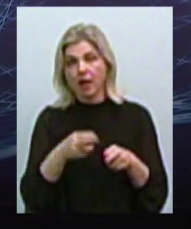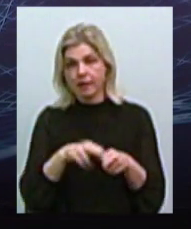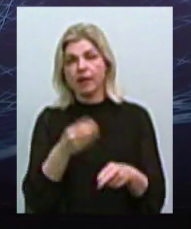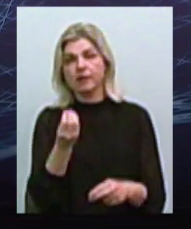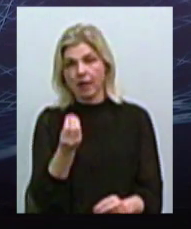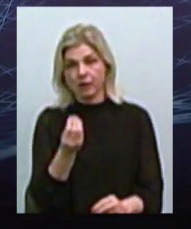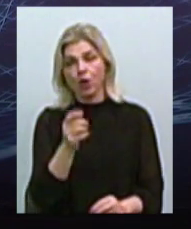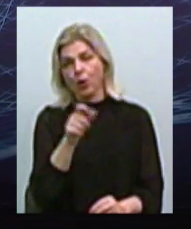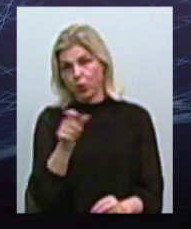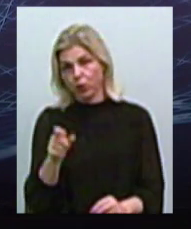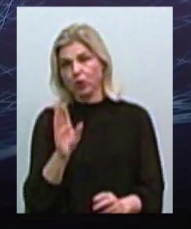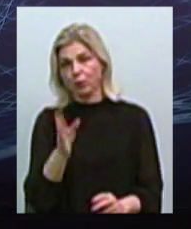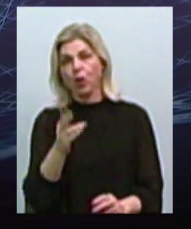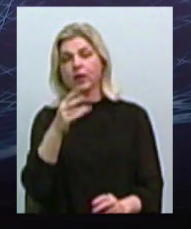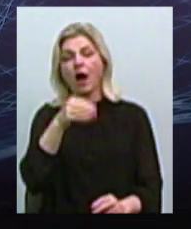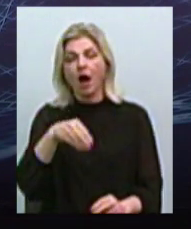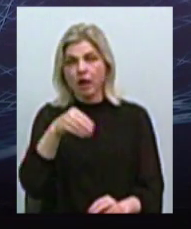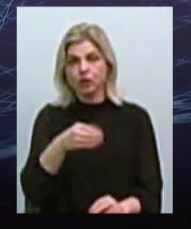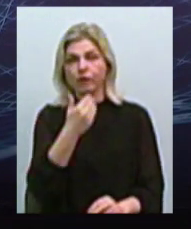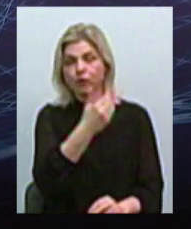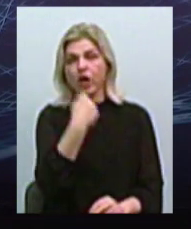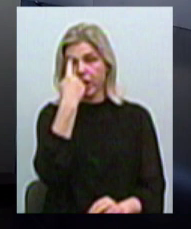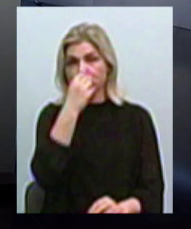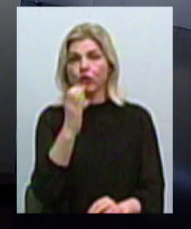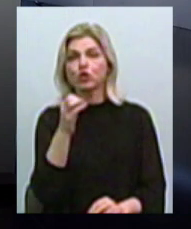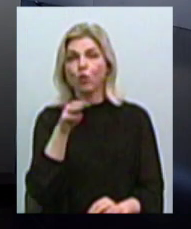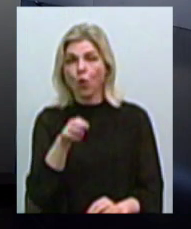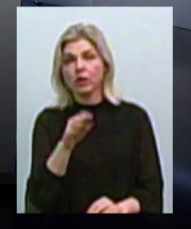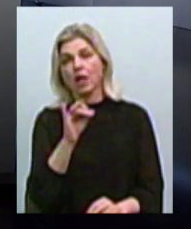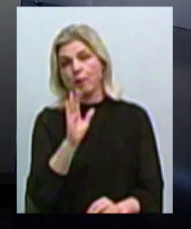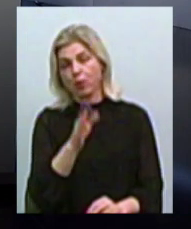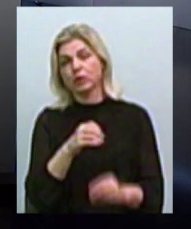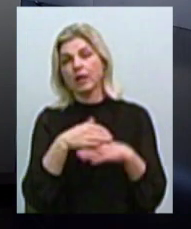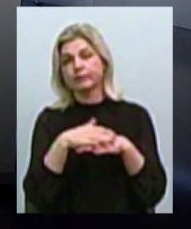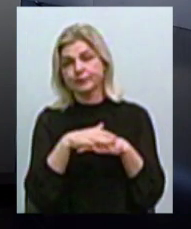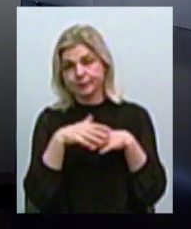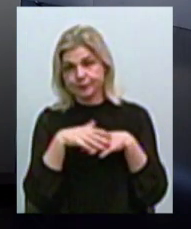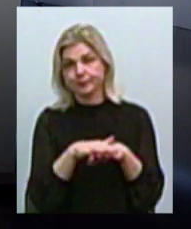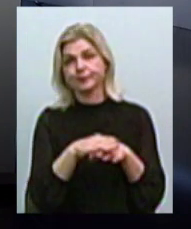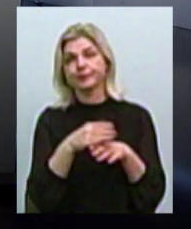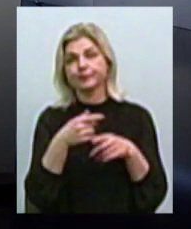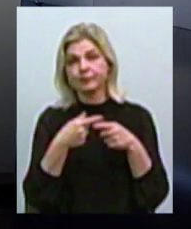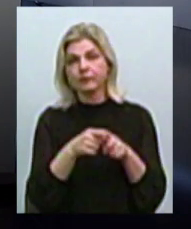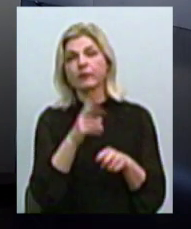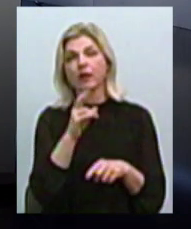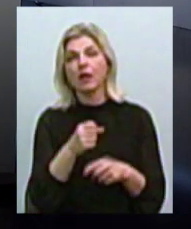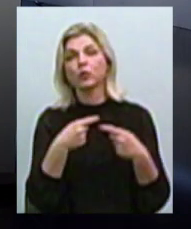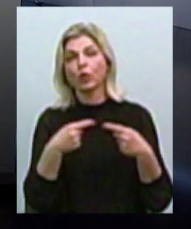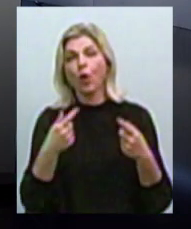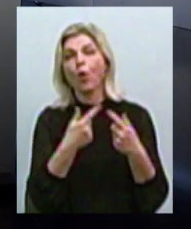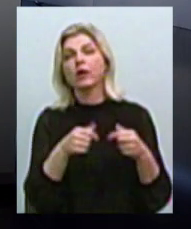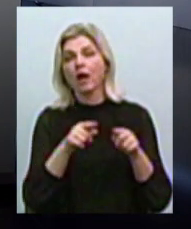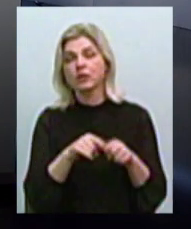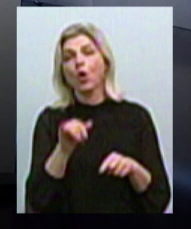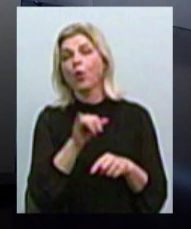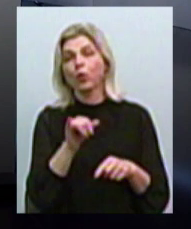людям зачислены на їх лицевые счета и пойдут на другие организации, которые предоставят реестр,